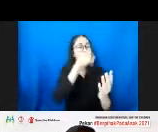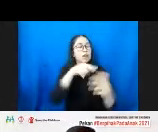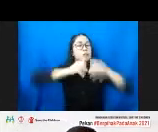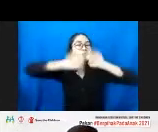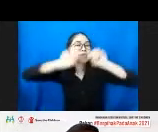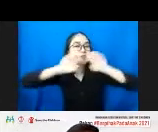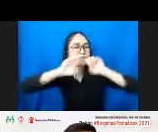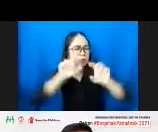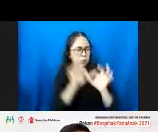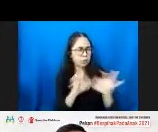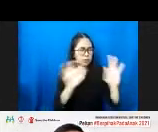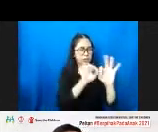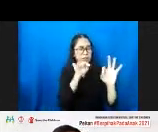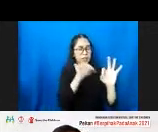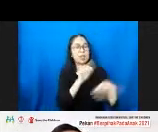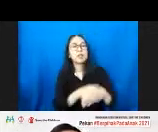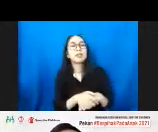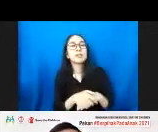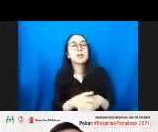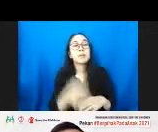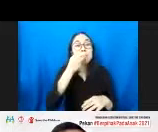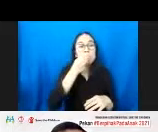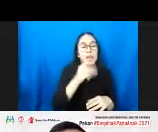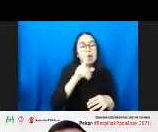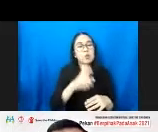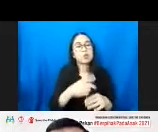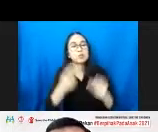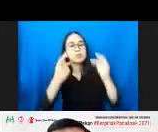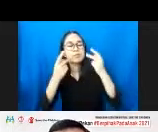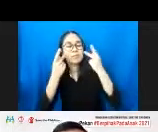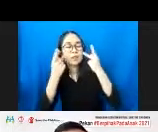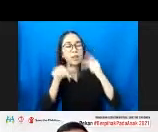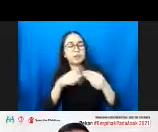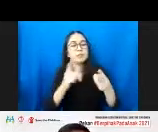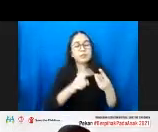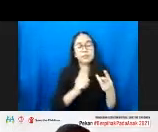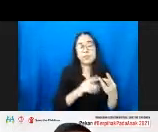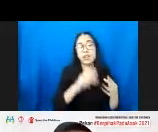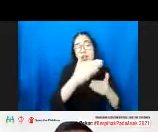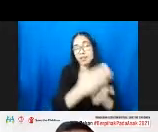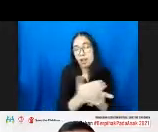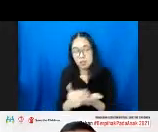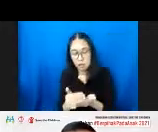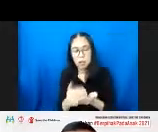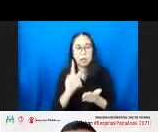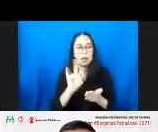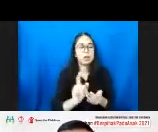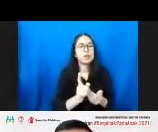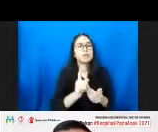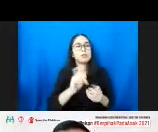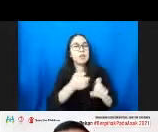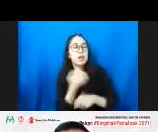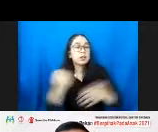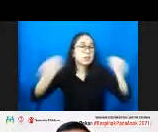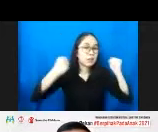tentu ketahanan pangan dan gizi dijaga, dan data. Dan intervensi-intervensi yang langsung dari sektor kesehatan, disebut